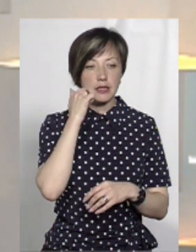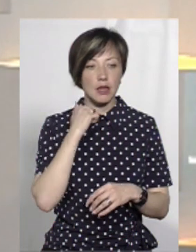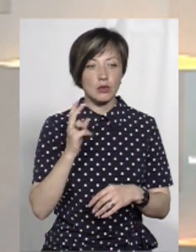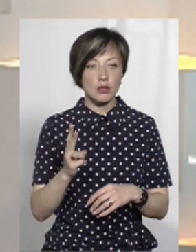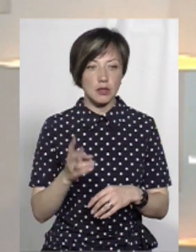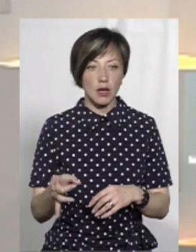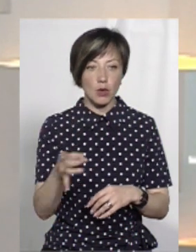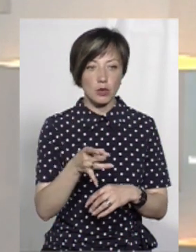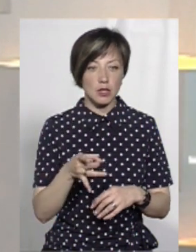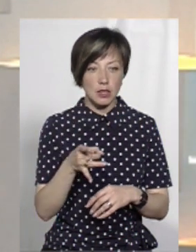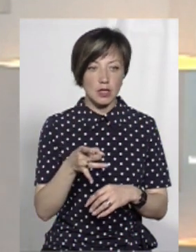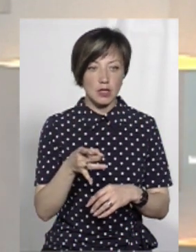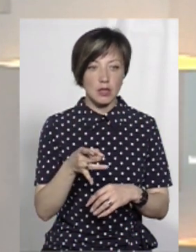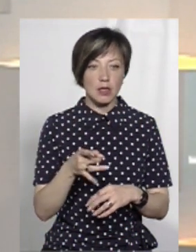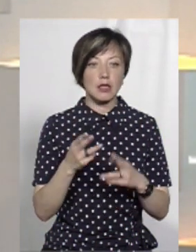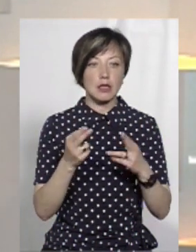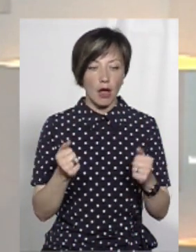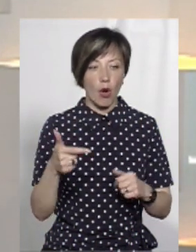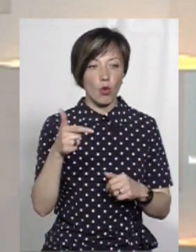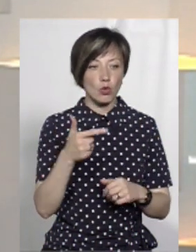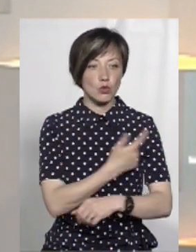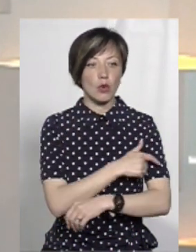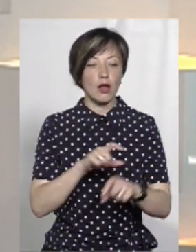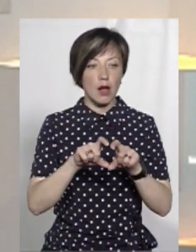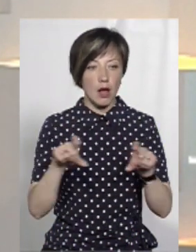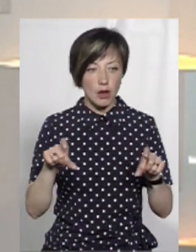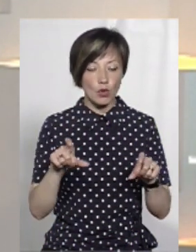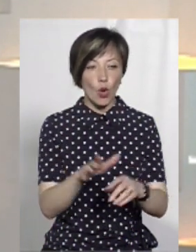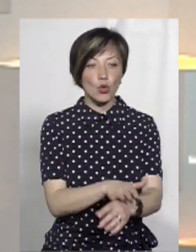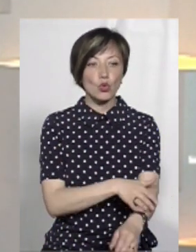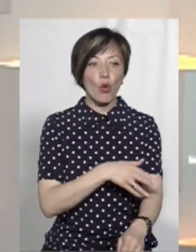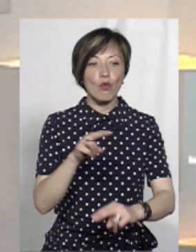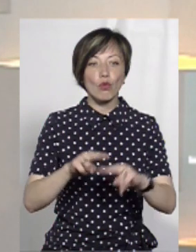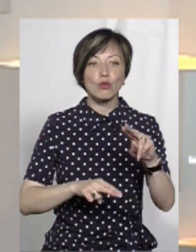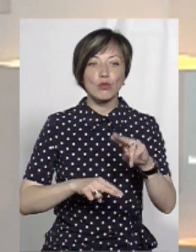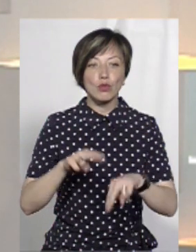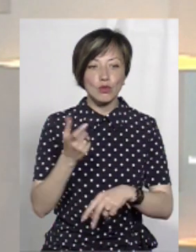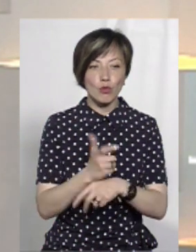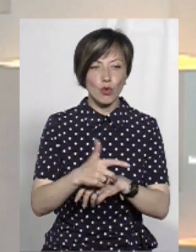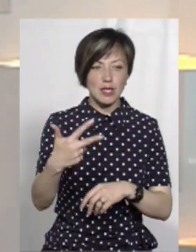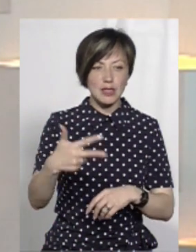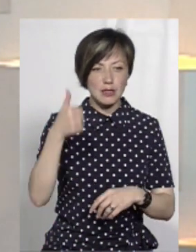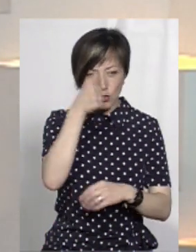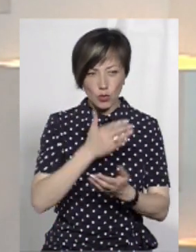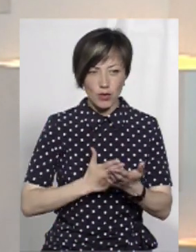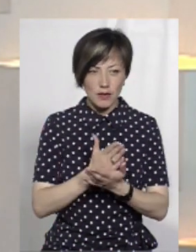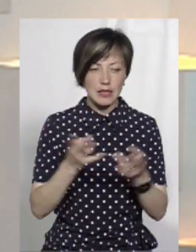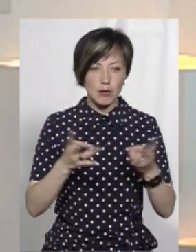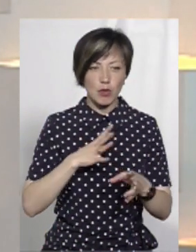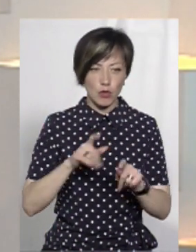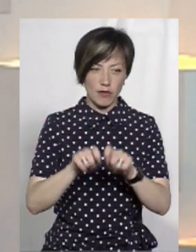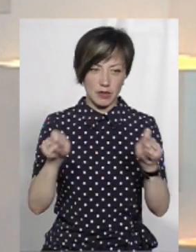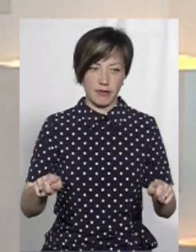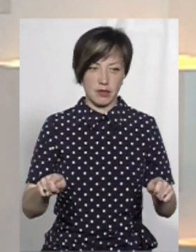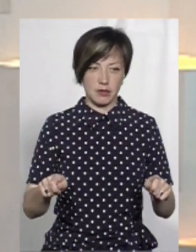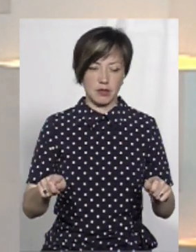Староконстантинівський район. Городокську лікарню, Довгобуд, який будували понад 30 років, треба було